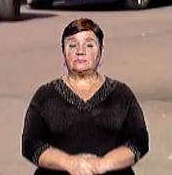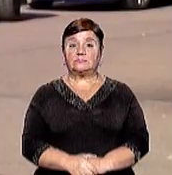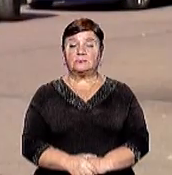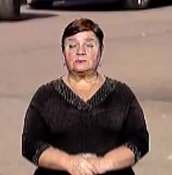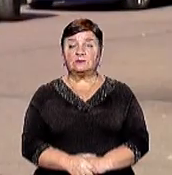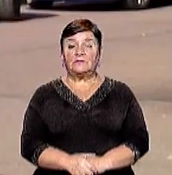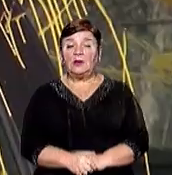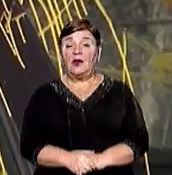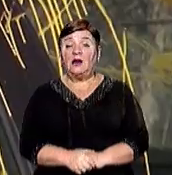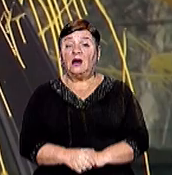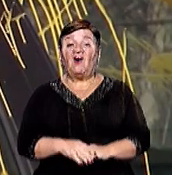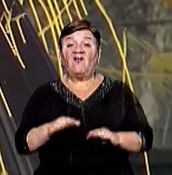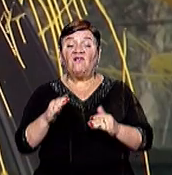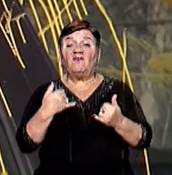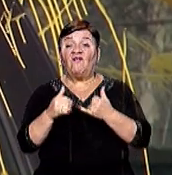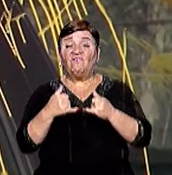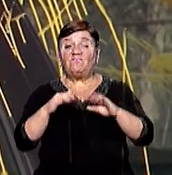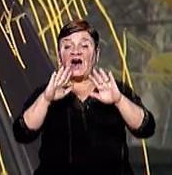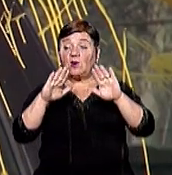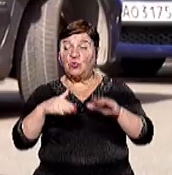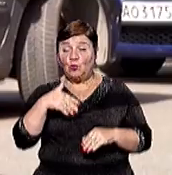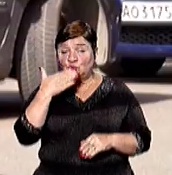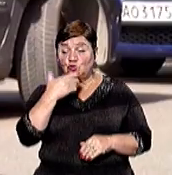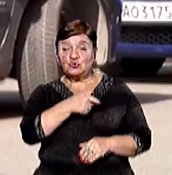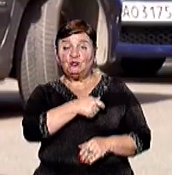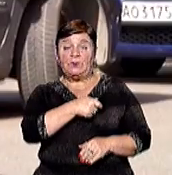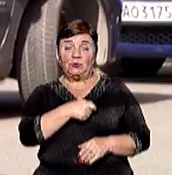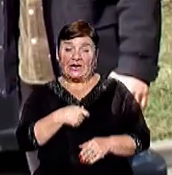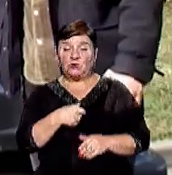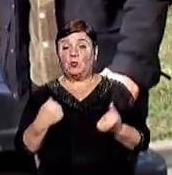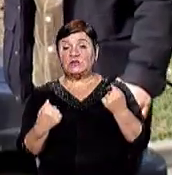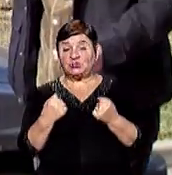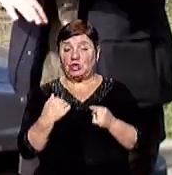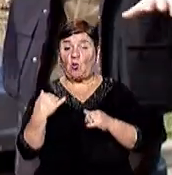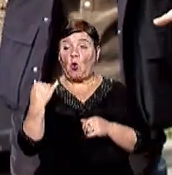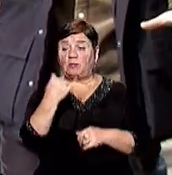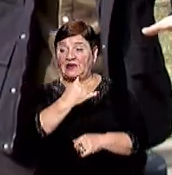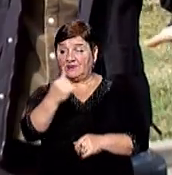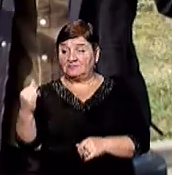Фарбою облили автомобіль депутата Ужгородської міської ради сьогодні зранку